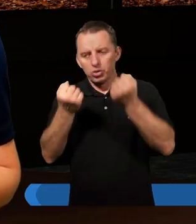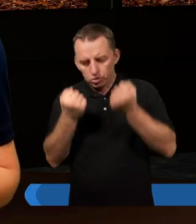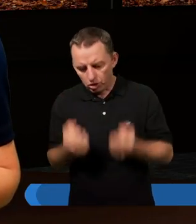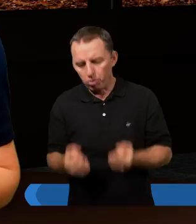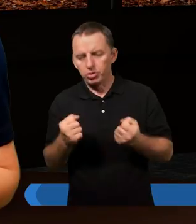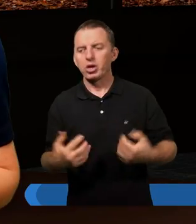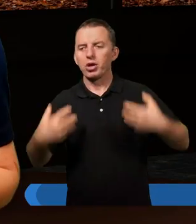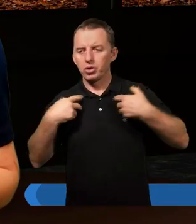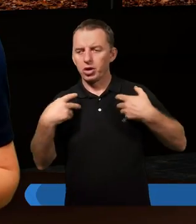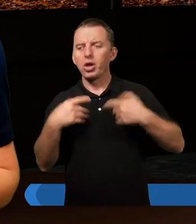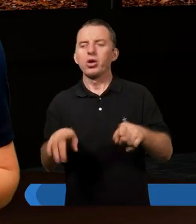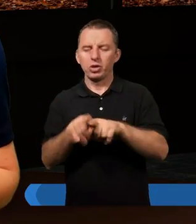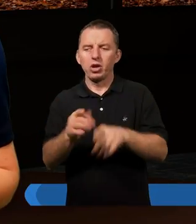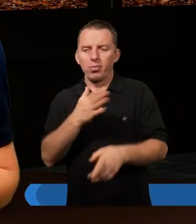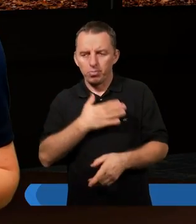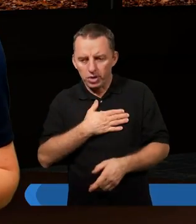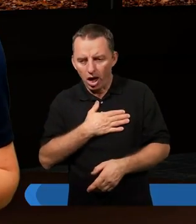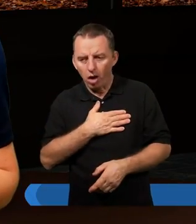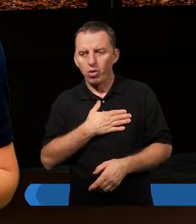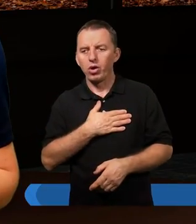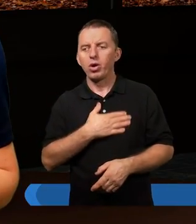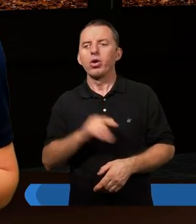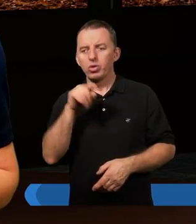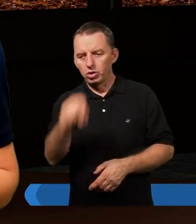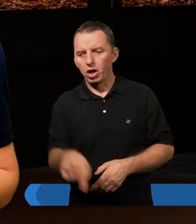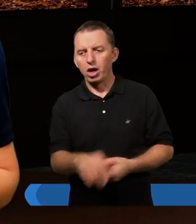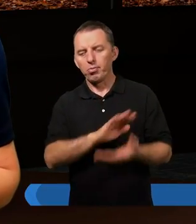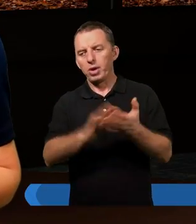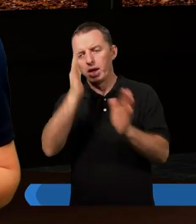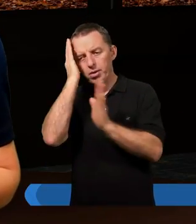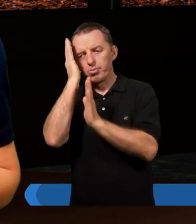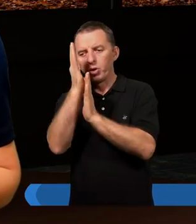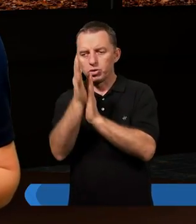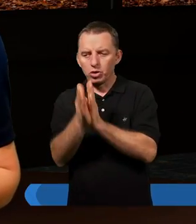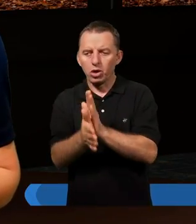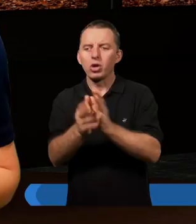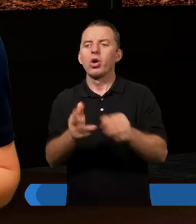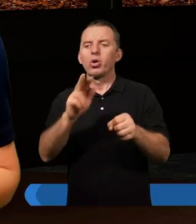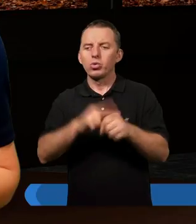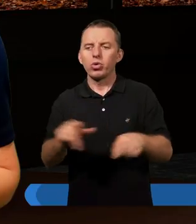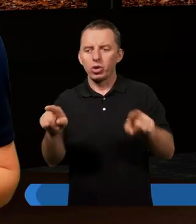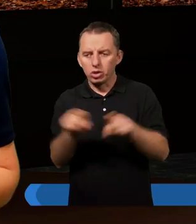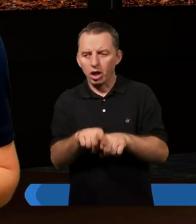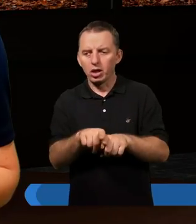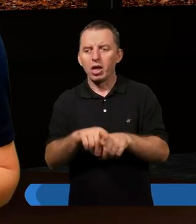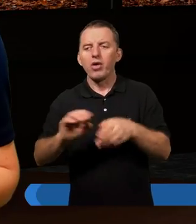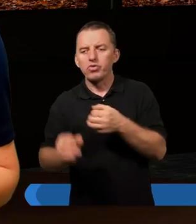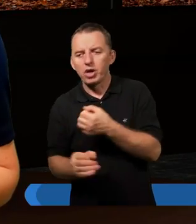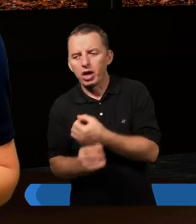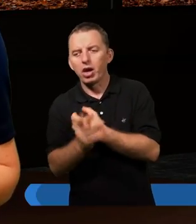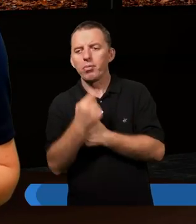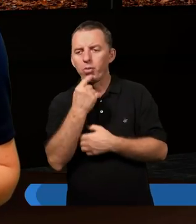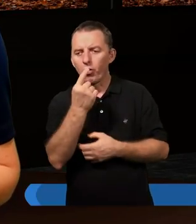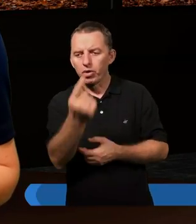ale jednocześnie miał też objawienia od Pana takie bezpośrednie, który też w Jerozolimie mu